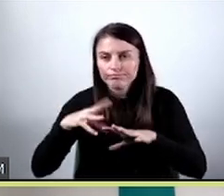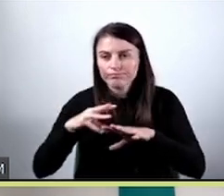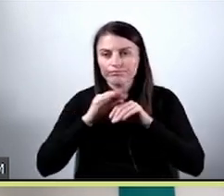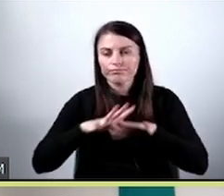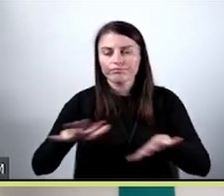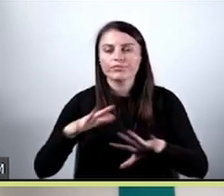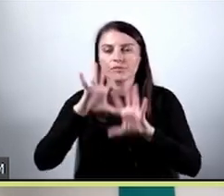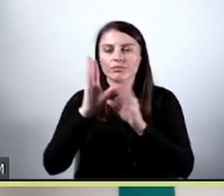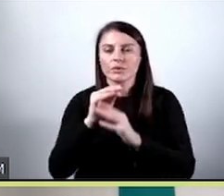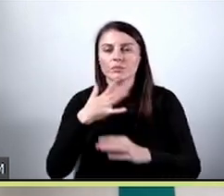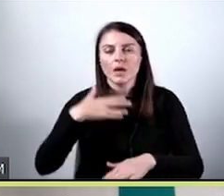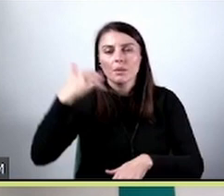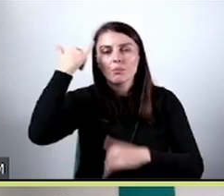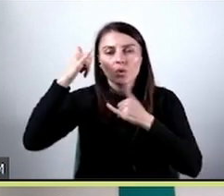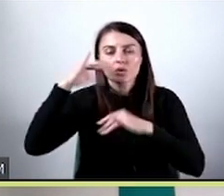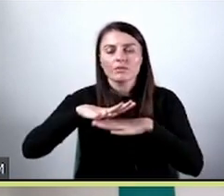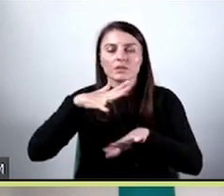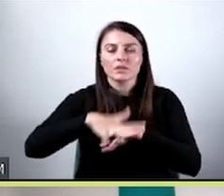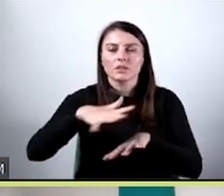w systemie.